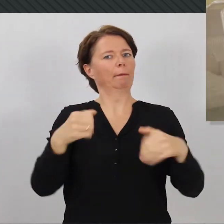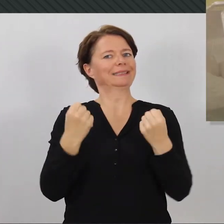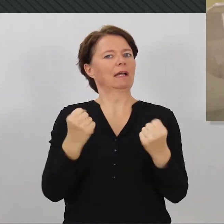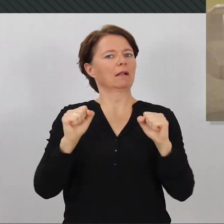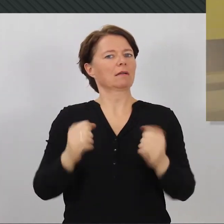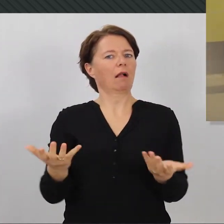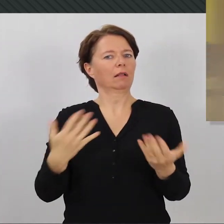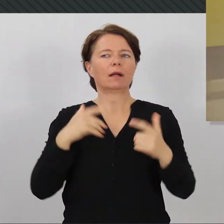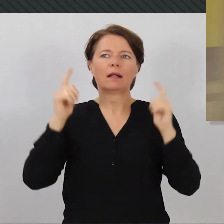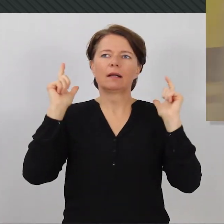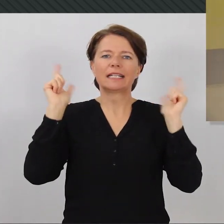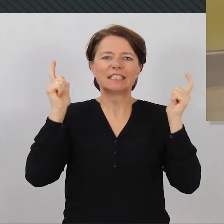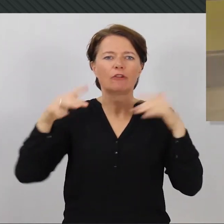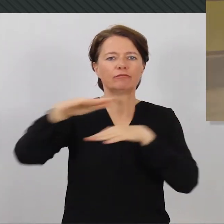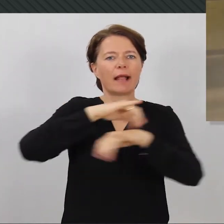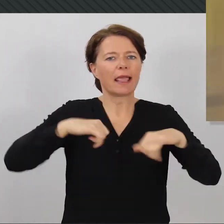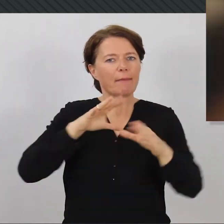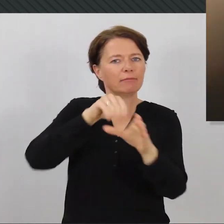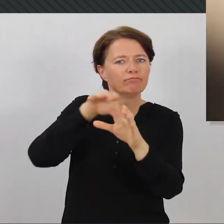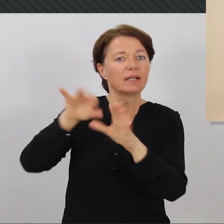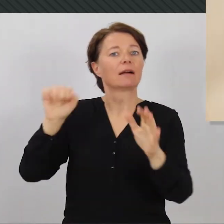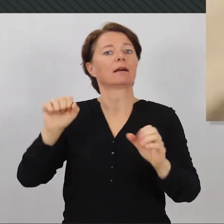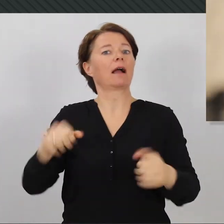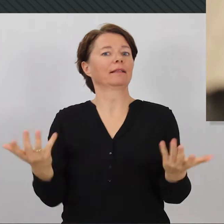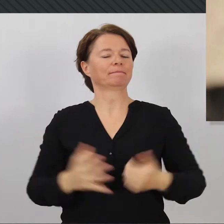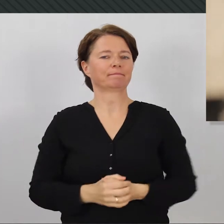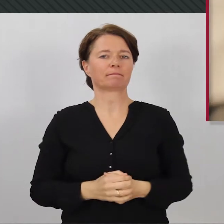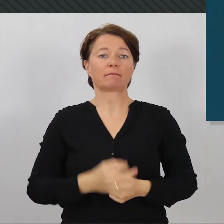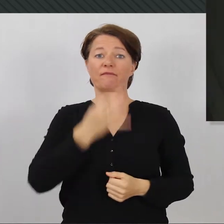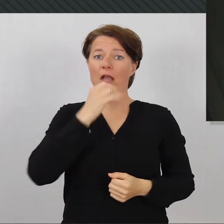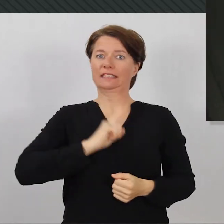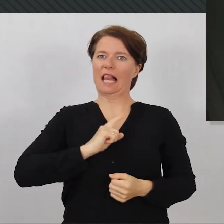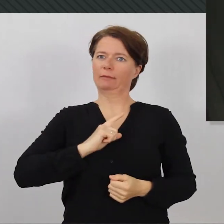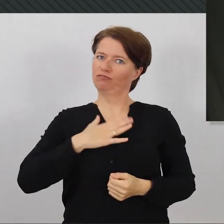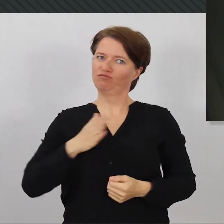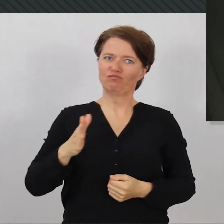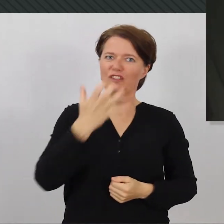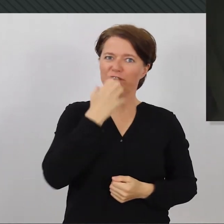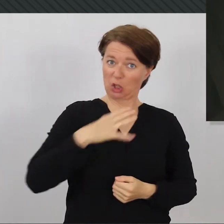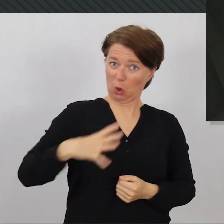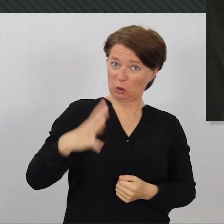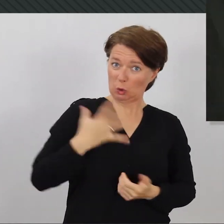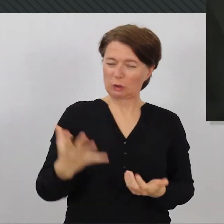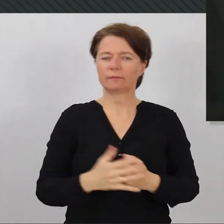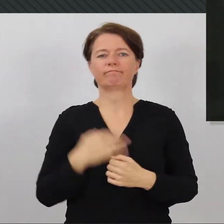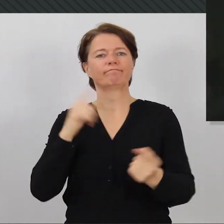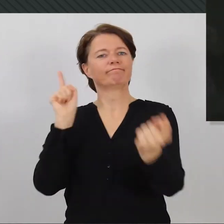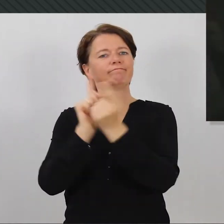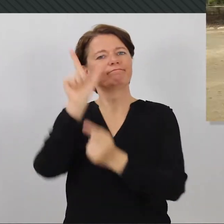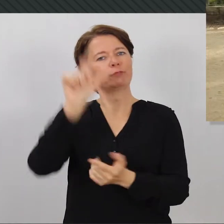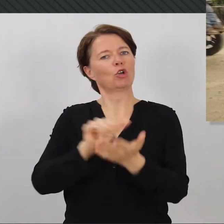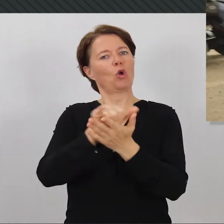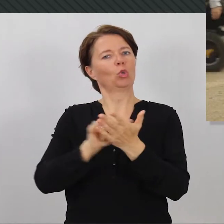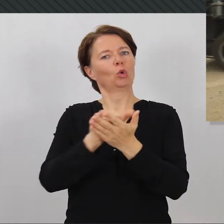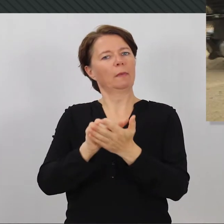der Gesellschaft teilhaben zu können? Und ist Selbstverwirklichung ein Luxus? Ich besuche jetzt den YouTuber Robert